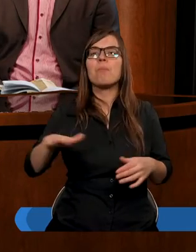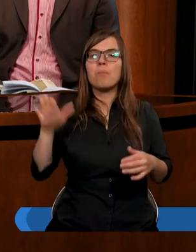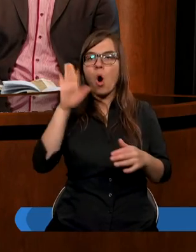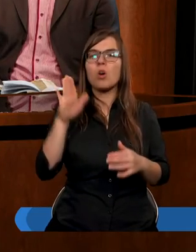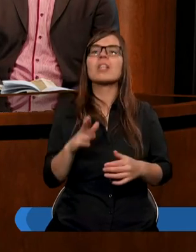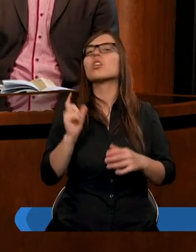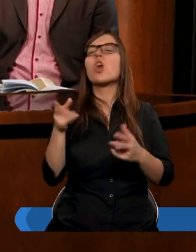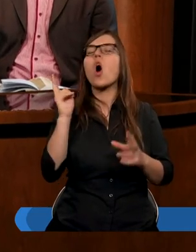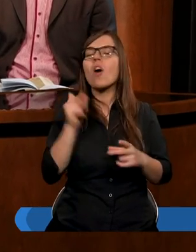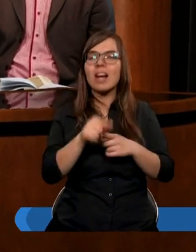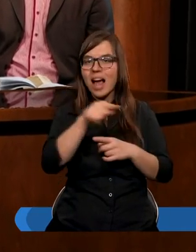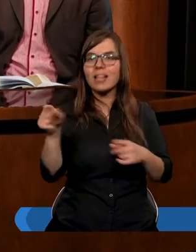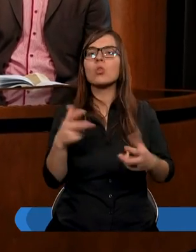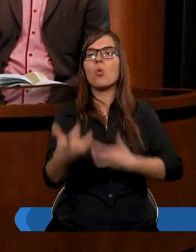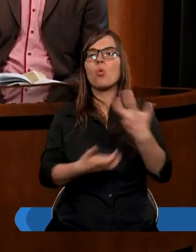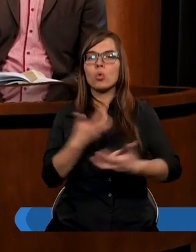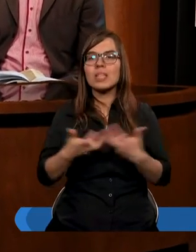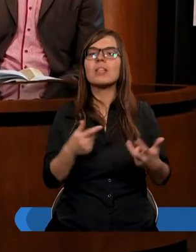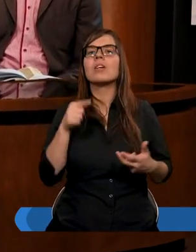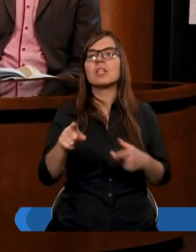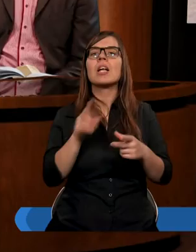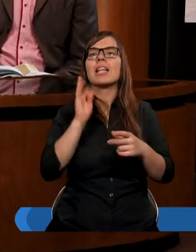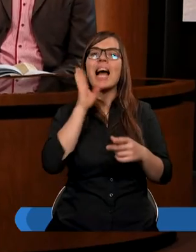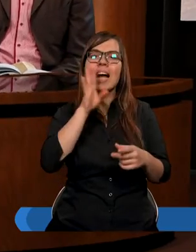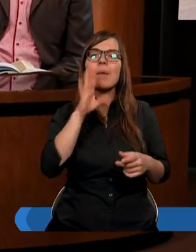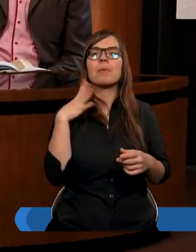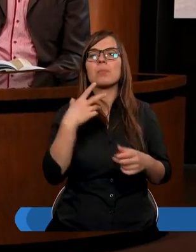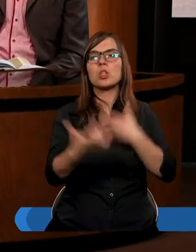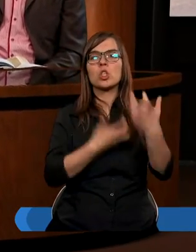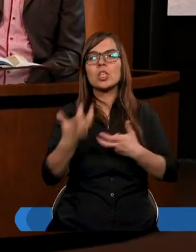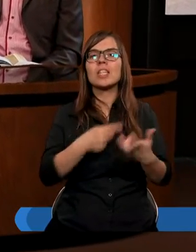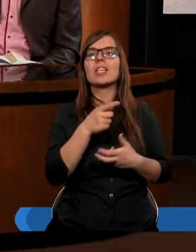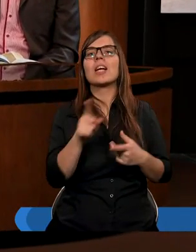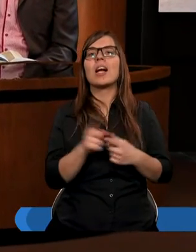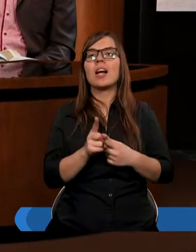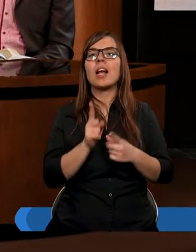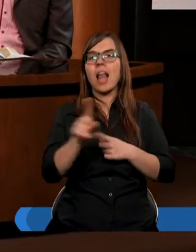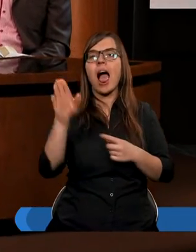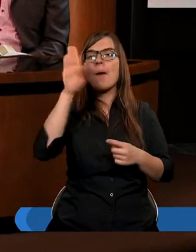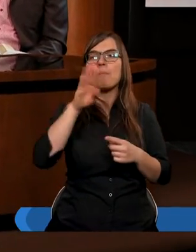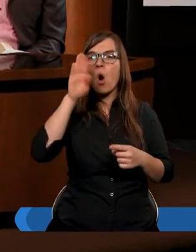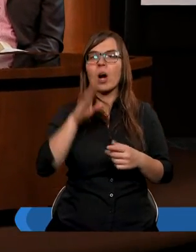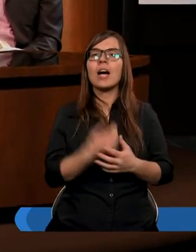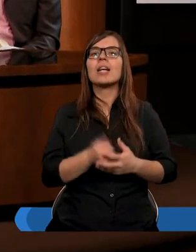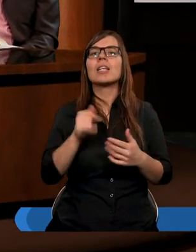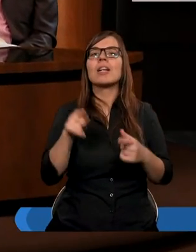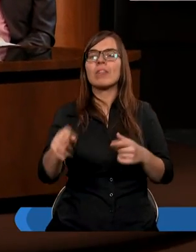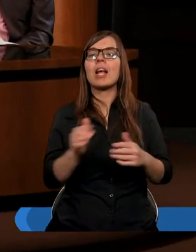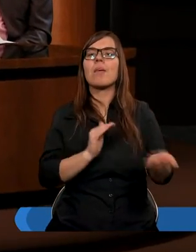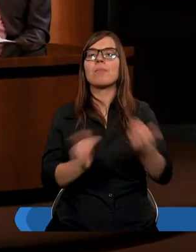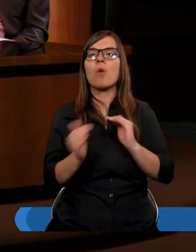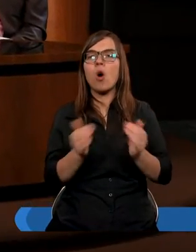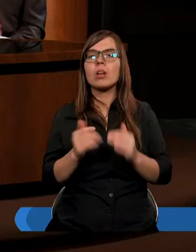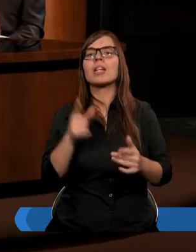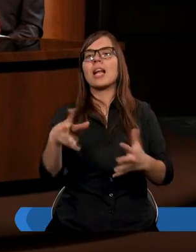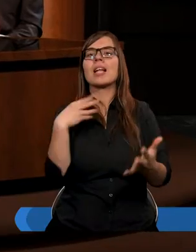Więc cokolwiek dla nich uczynimy, to tak, jakbyśmy czynili dla Boga. I w ten sposób